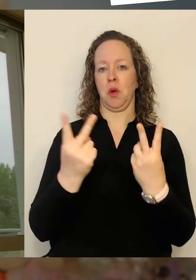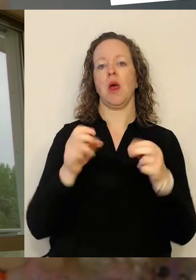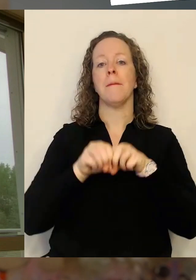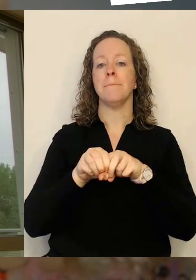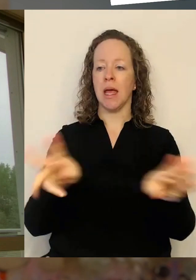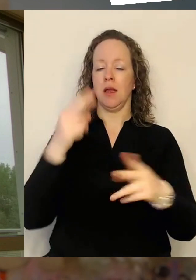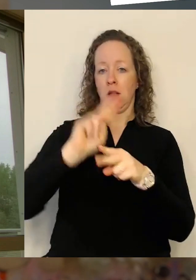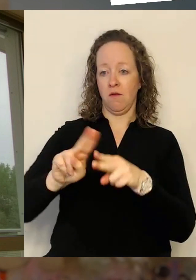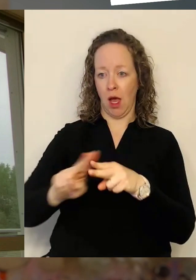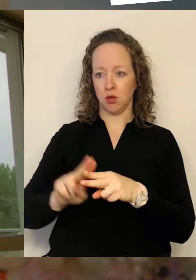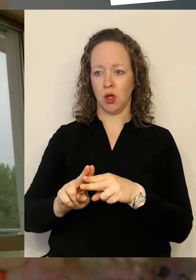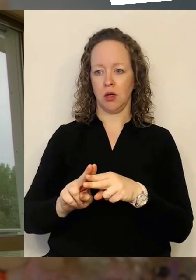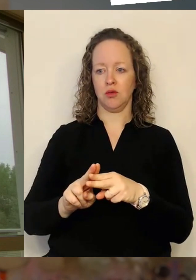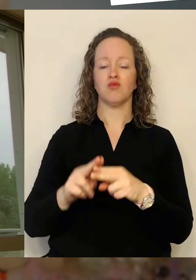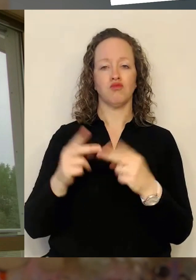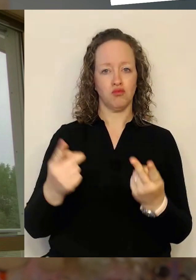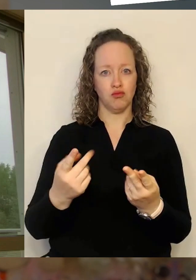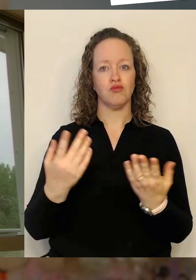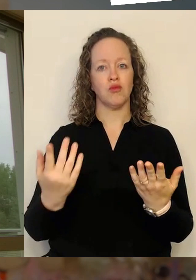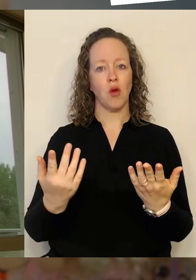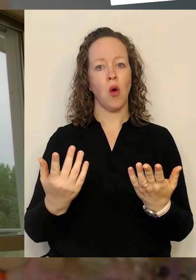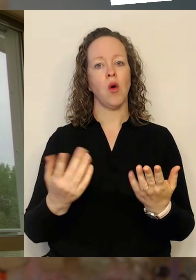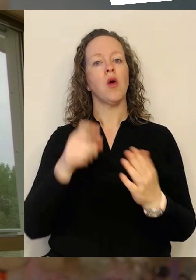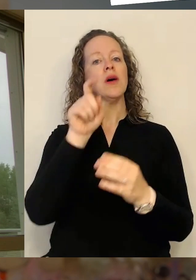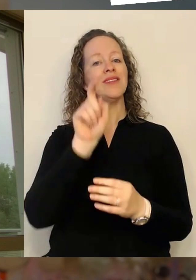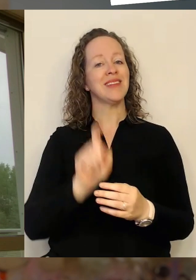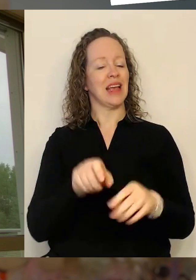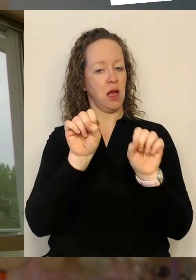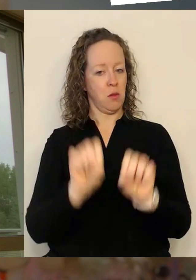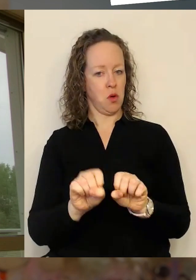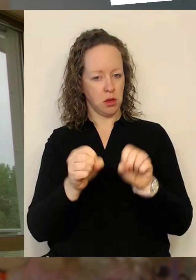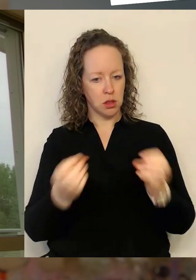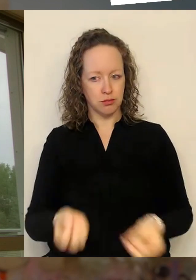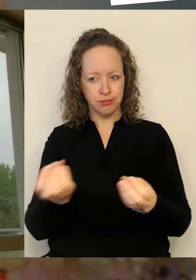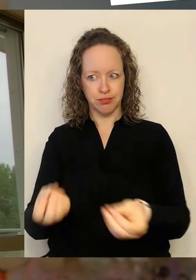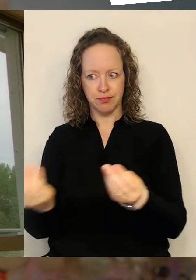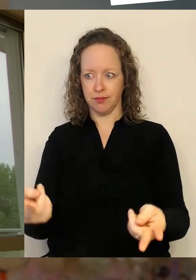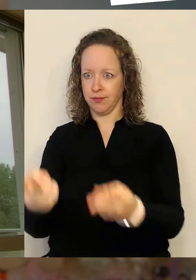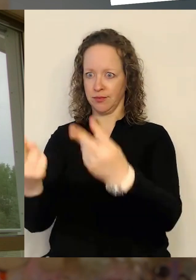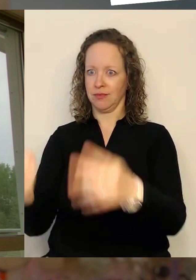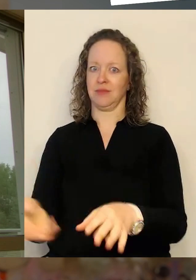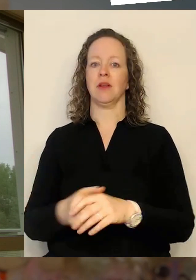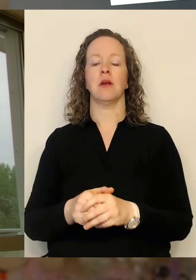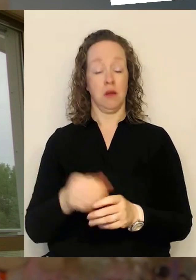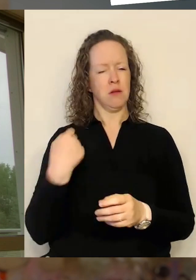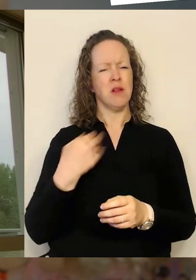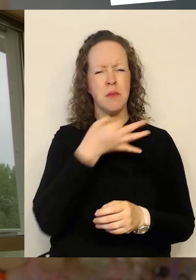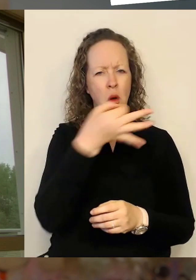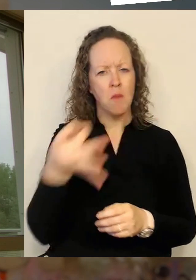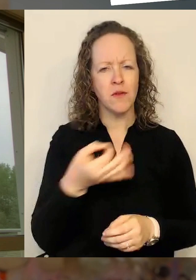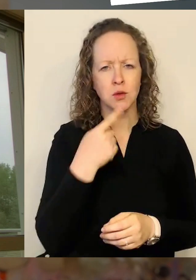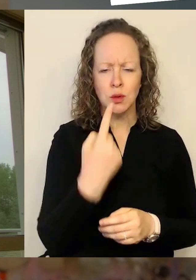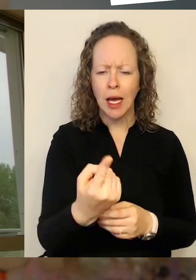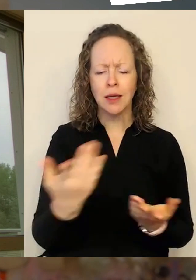wir Menschen an digitale Möglichkeiten heranführen. Denn das, was vorhin gerade auch gesagt worden ist zu der Umfrage, wie schätzen sich die Menschen selbst ein,